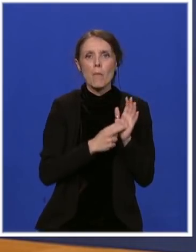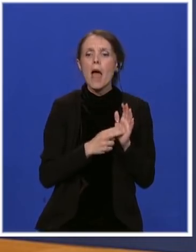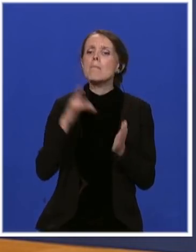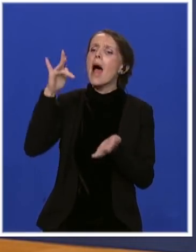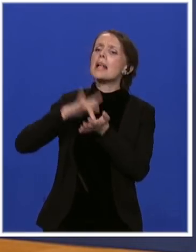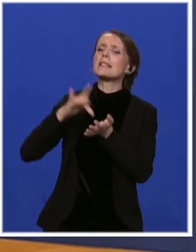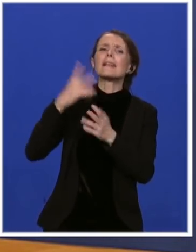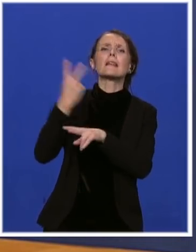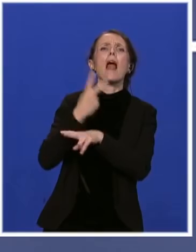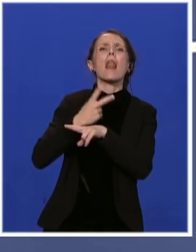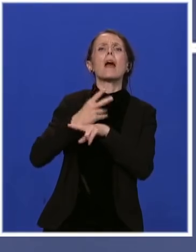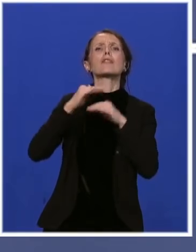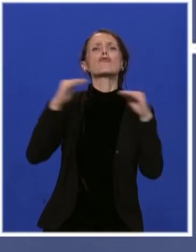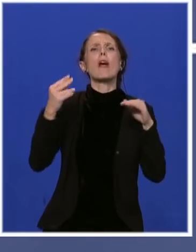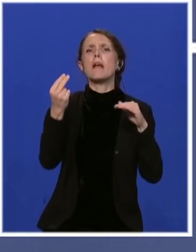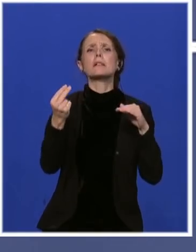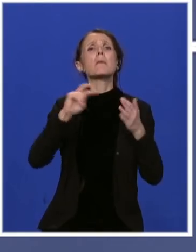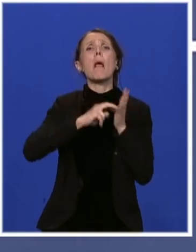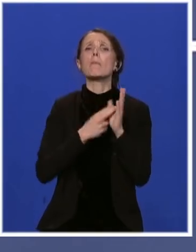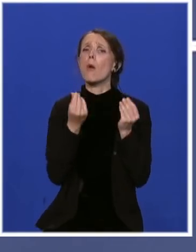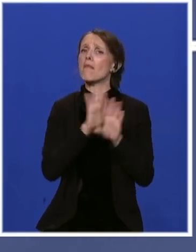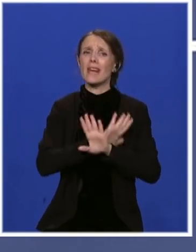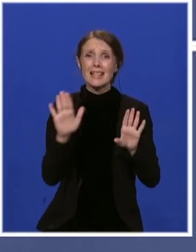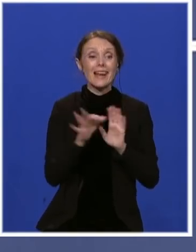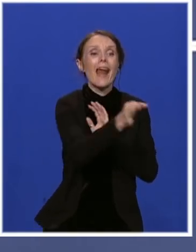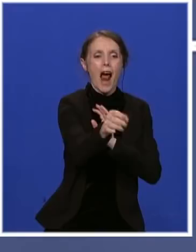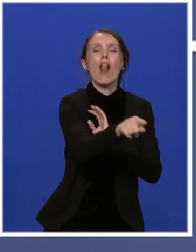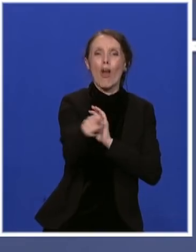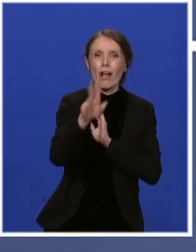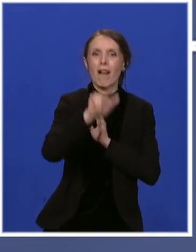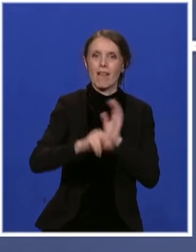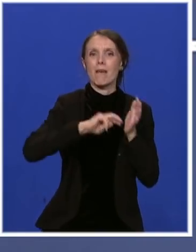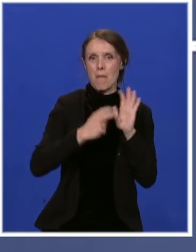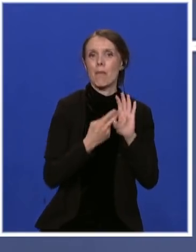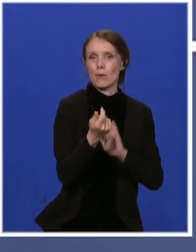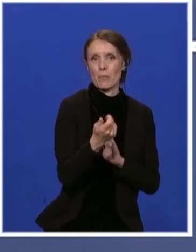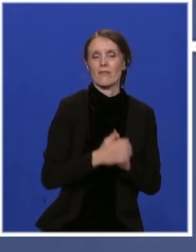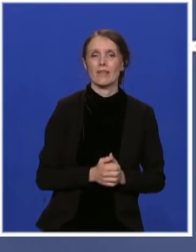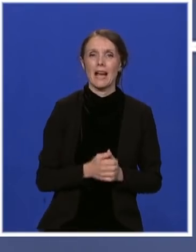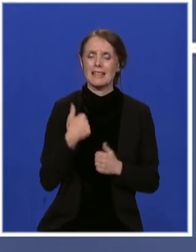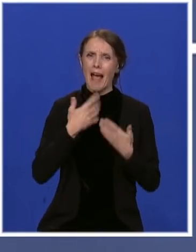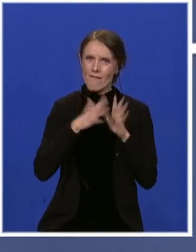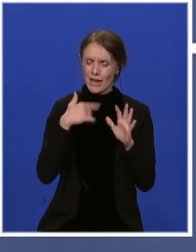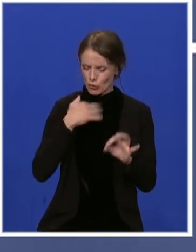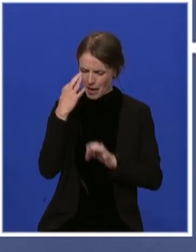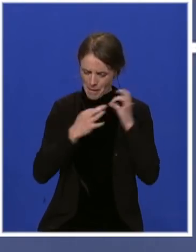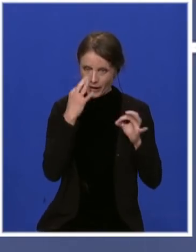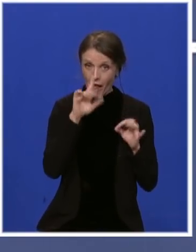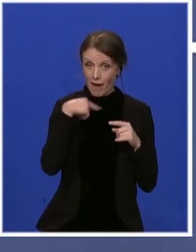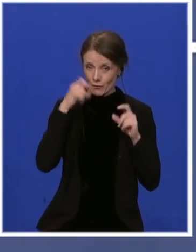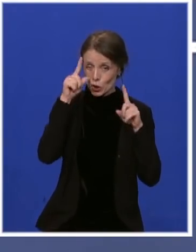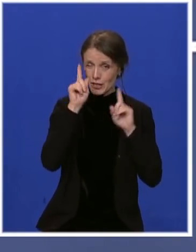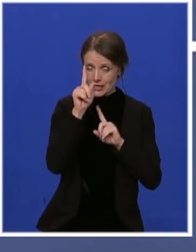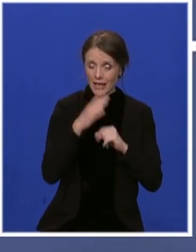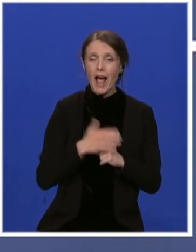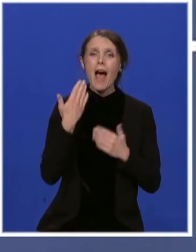problema sa javnim finansijama. Ja sam analizirao nešto iznenadićeva sa time. Analizirao sam regione sa prijavama